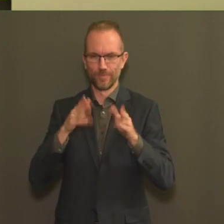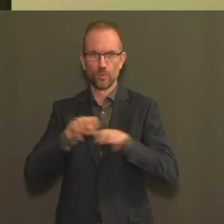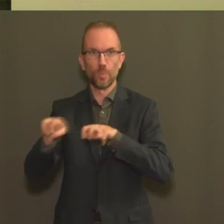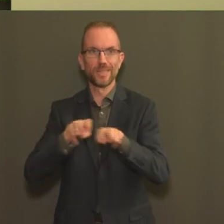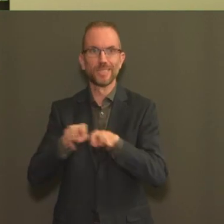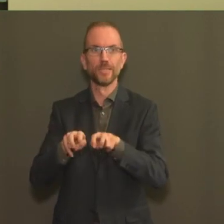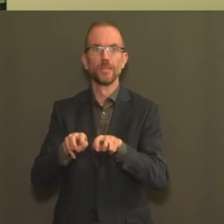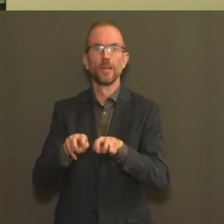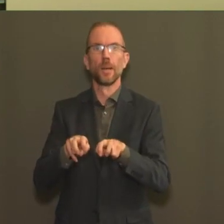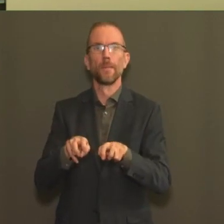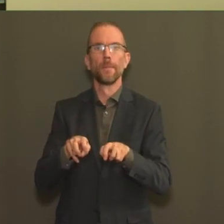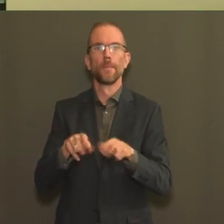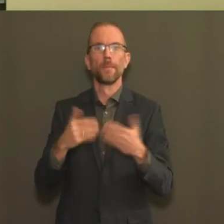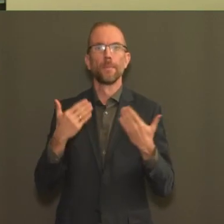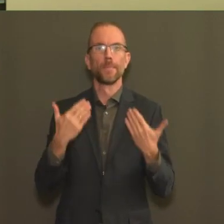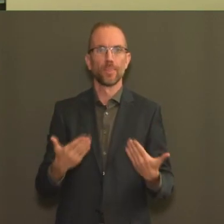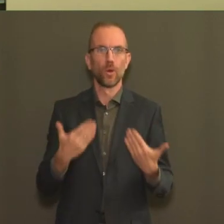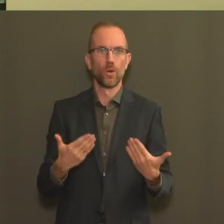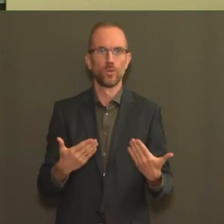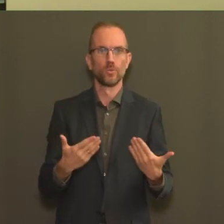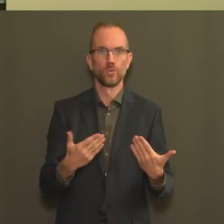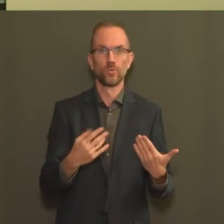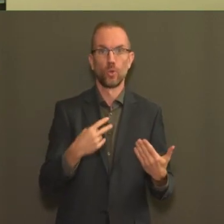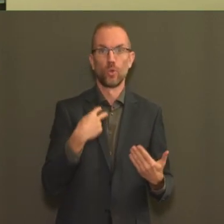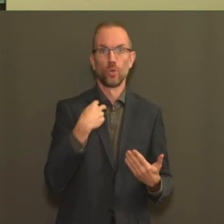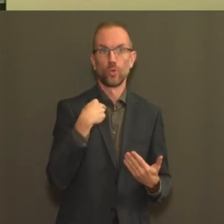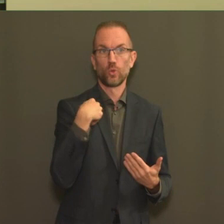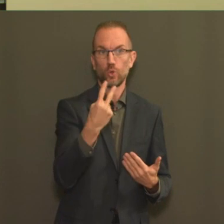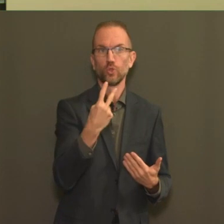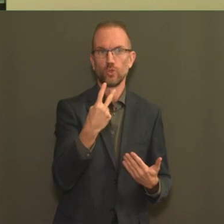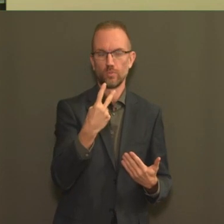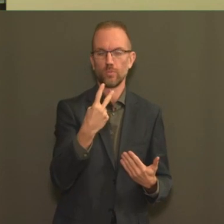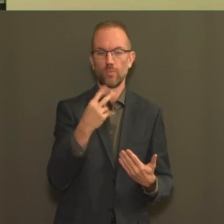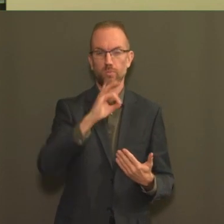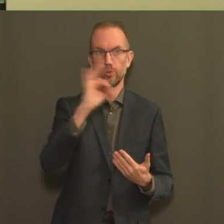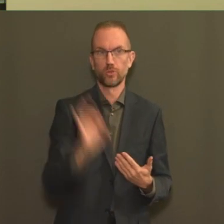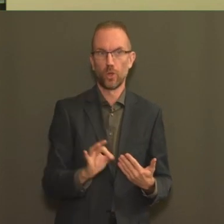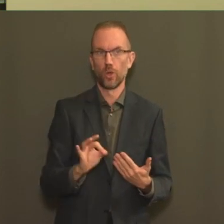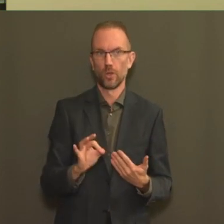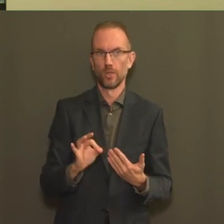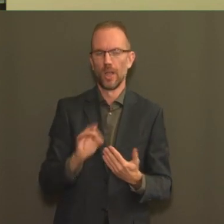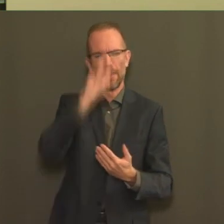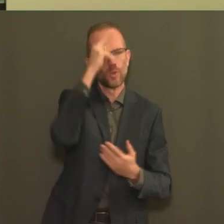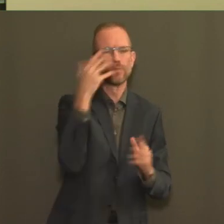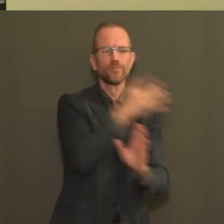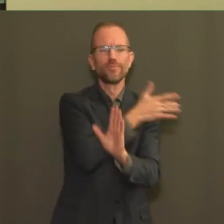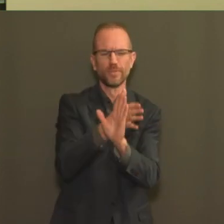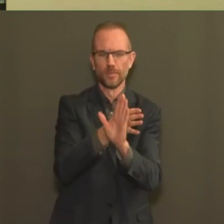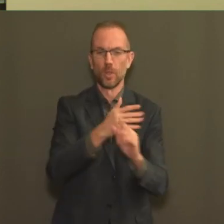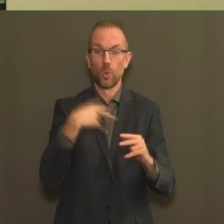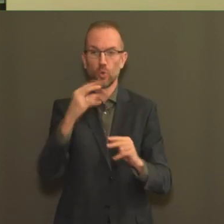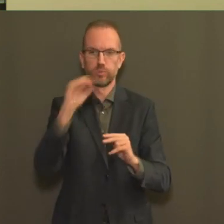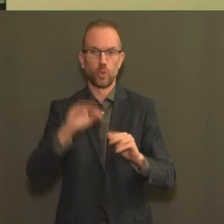inférieure au temps normal, ce qui est comparable à la période que nous avions eue entre